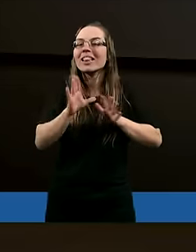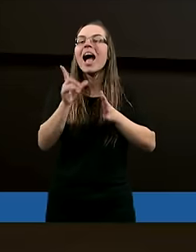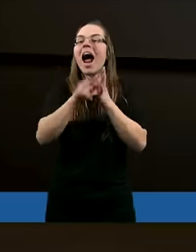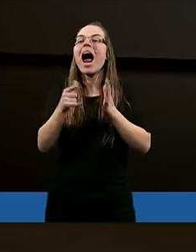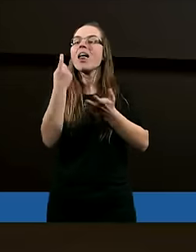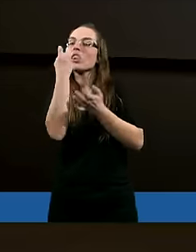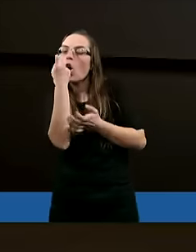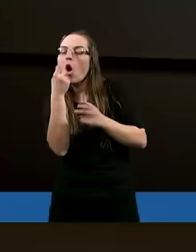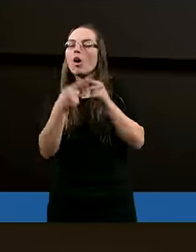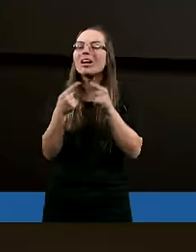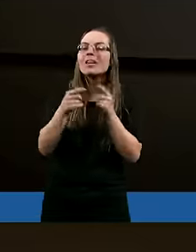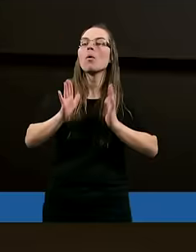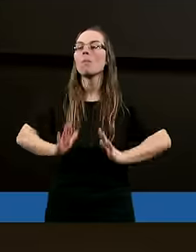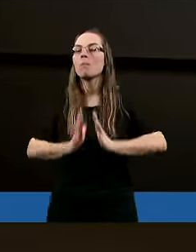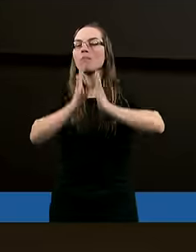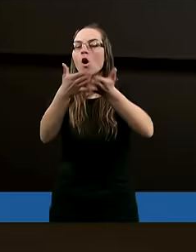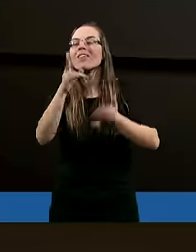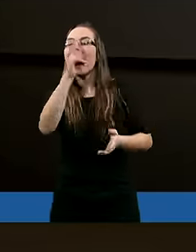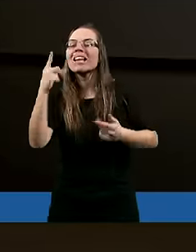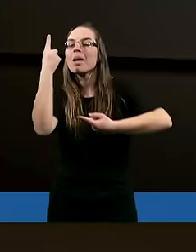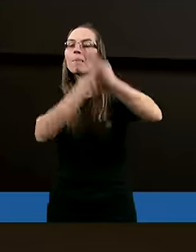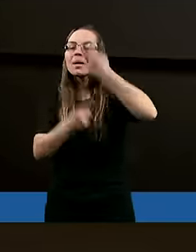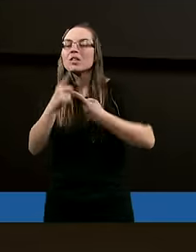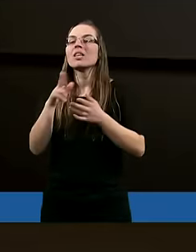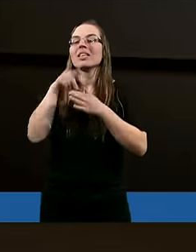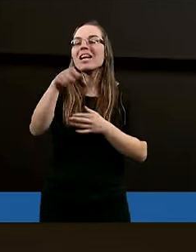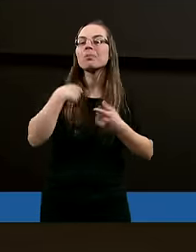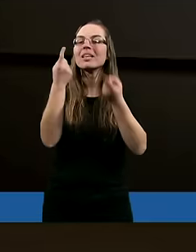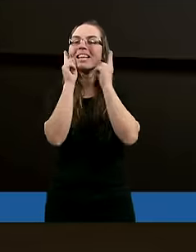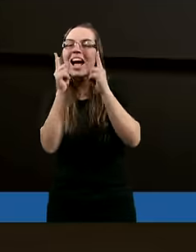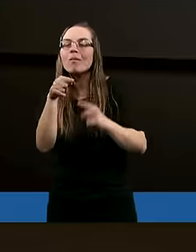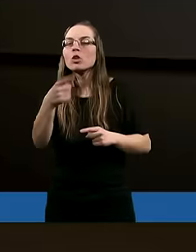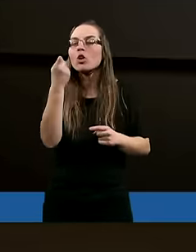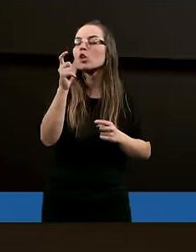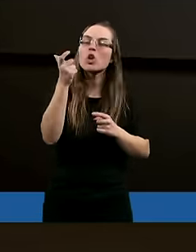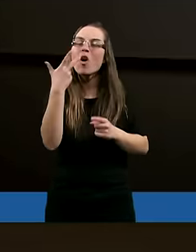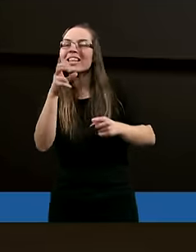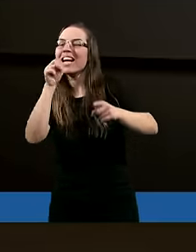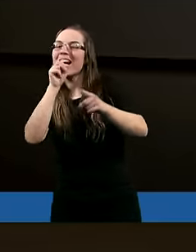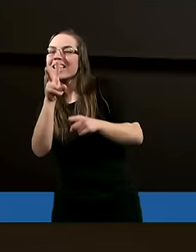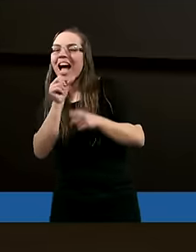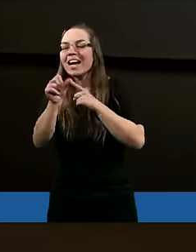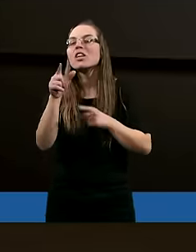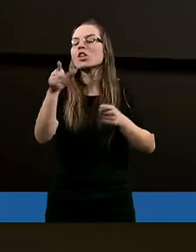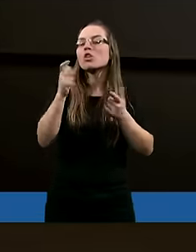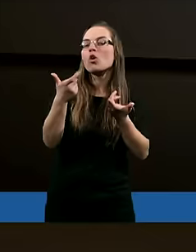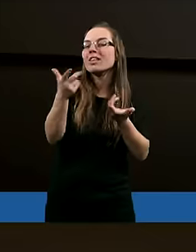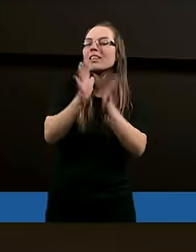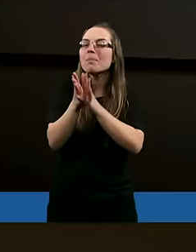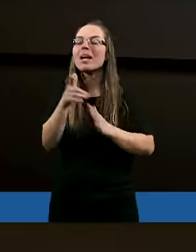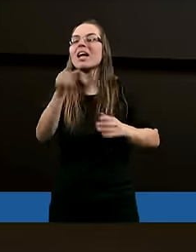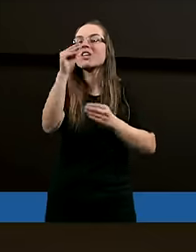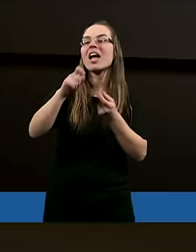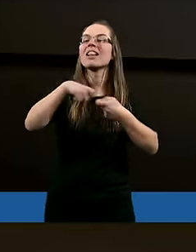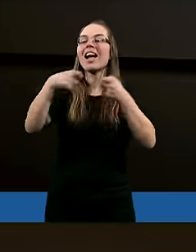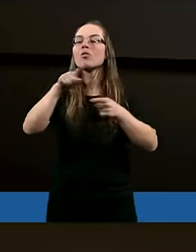ale no trochę poświęcić czasu i myśli może zauważyć, że coś tu jest nie tak, gdzieś tu jest jakiś brak. Ale